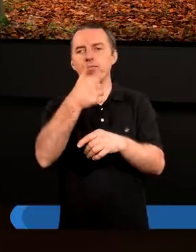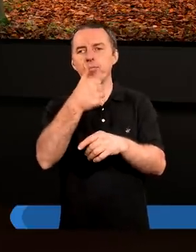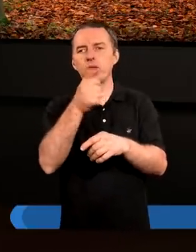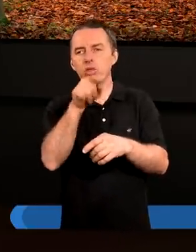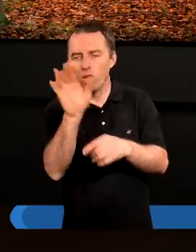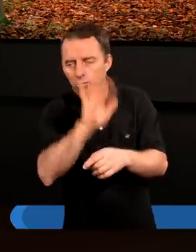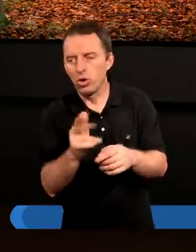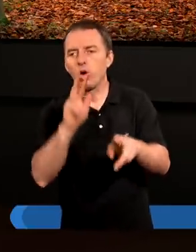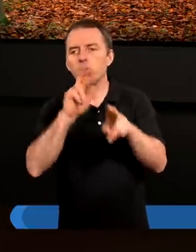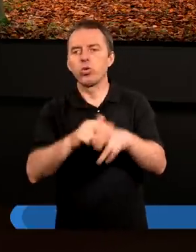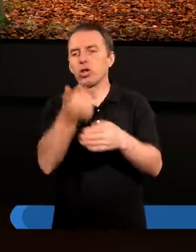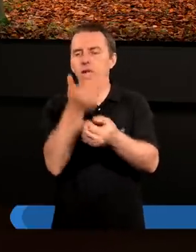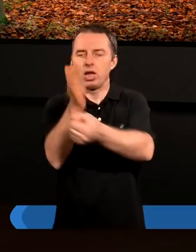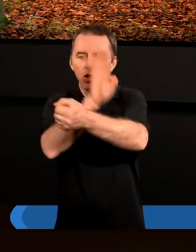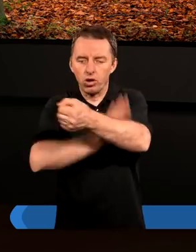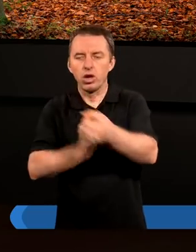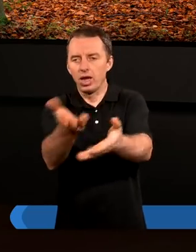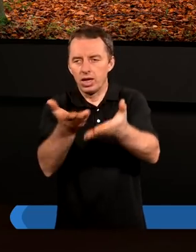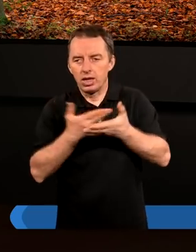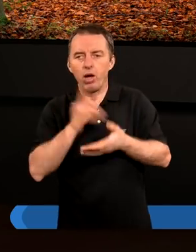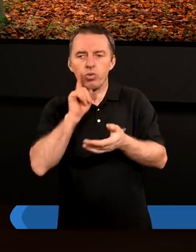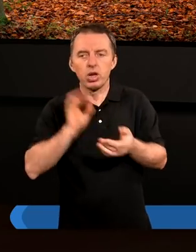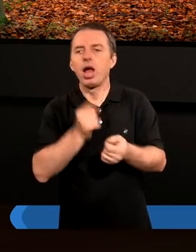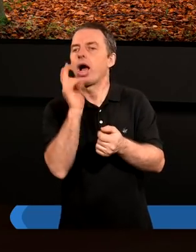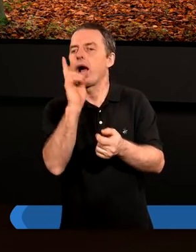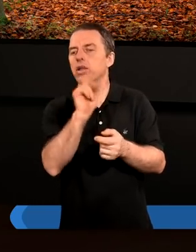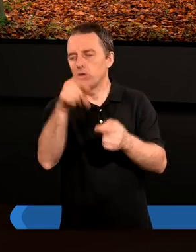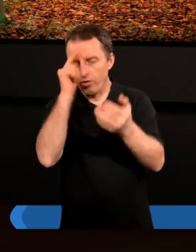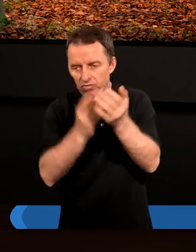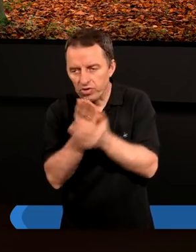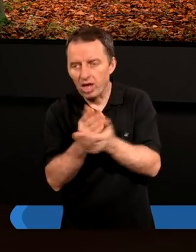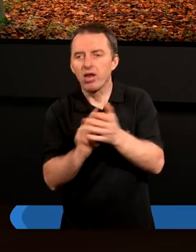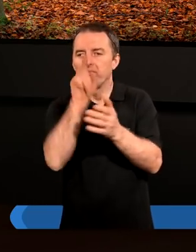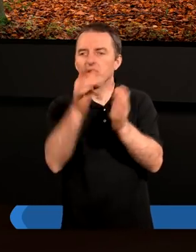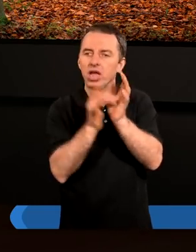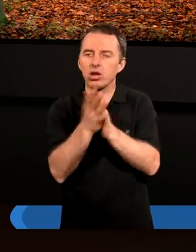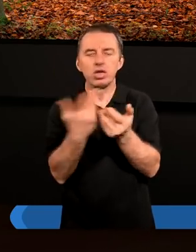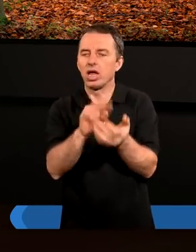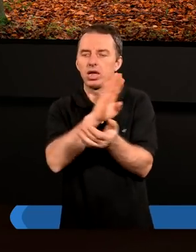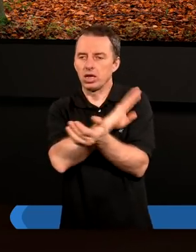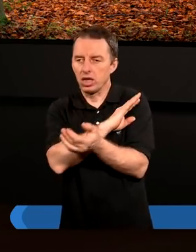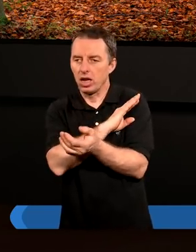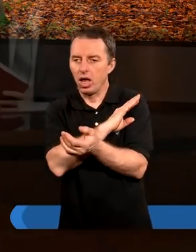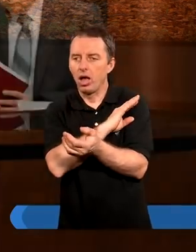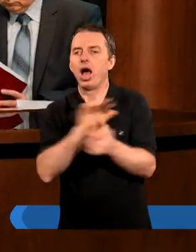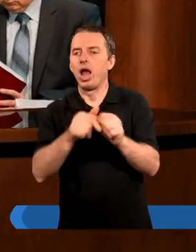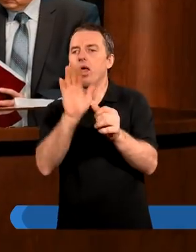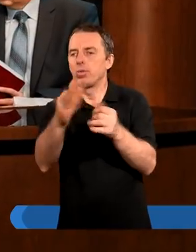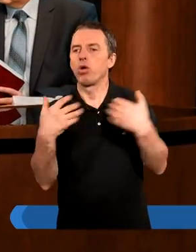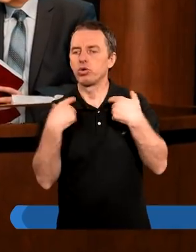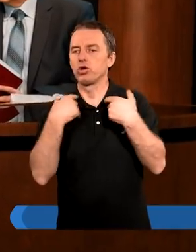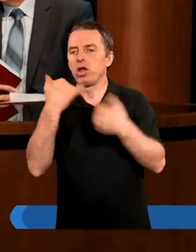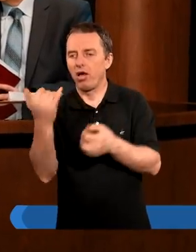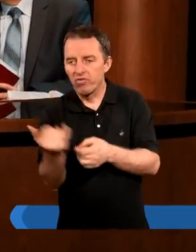bo Bóg tego jednorodzonego Syna dał, aby każdy, kto w Niego wierzy, nie zginął, ale miał